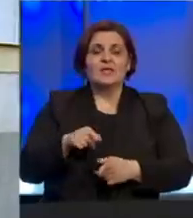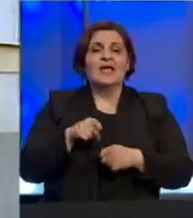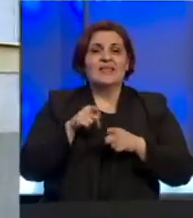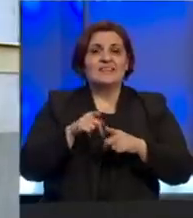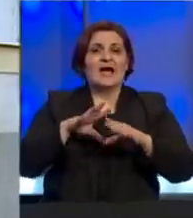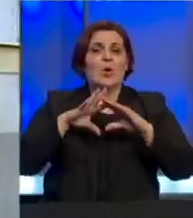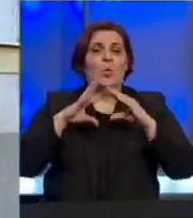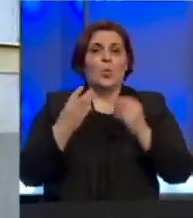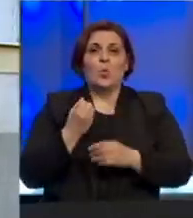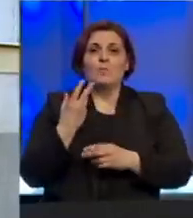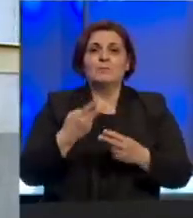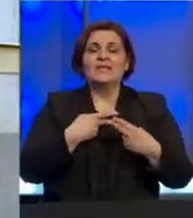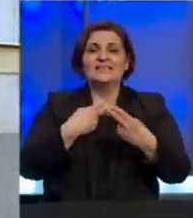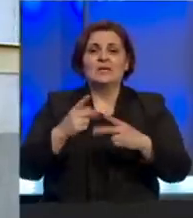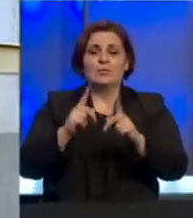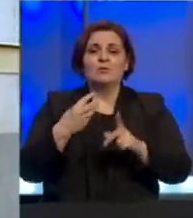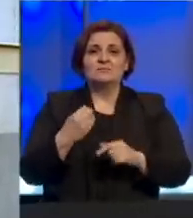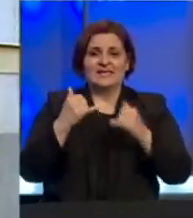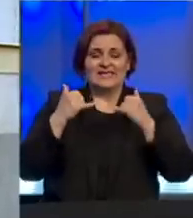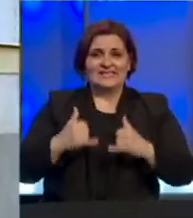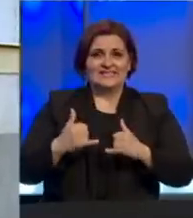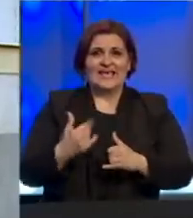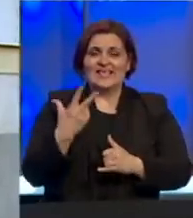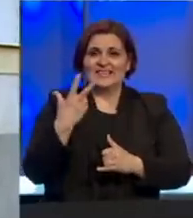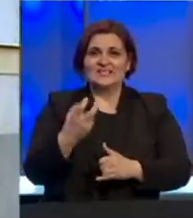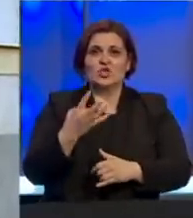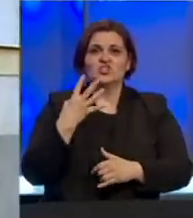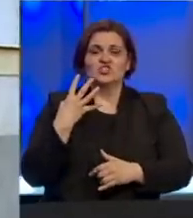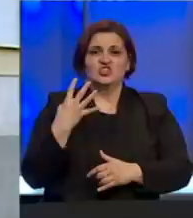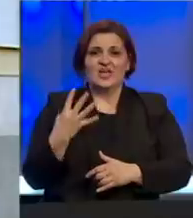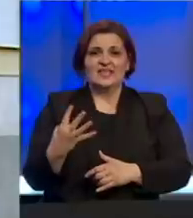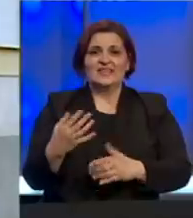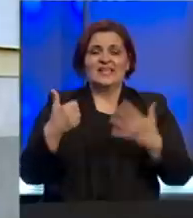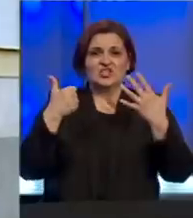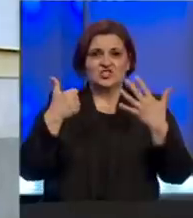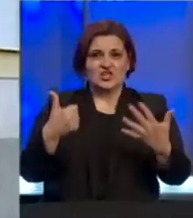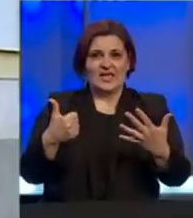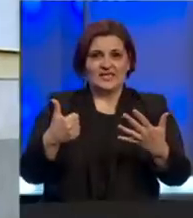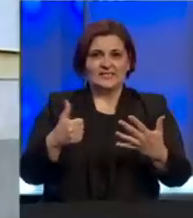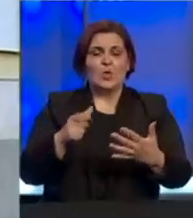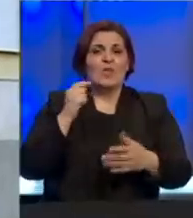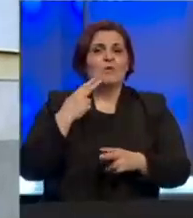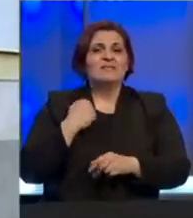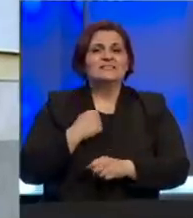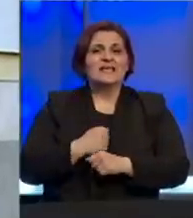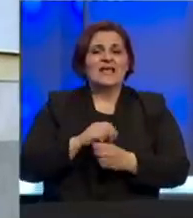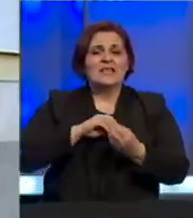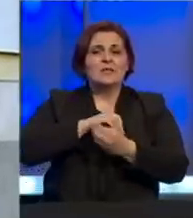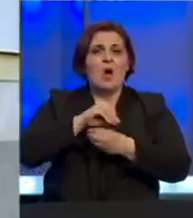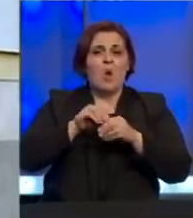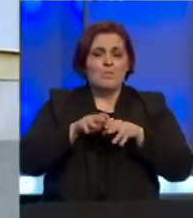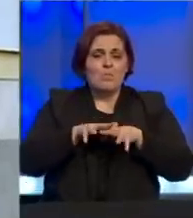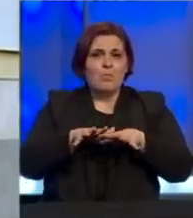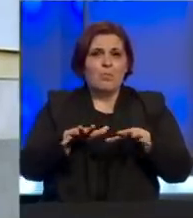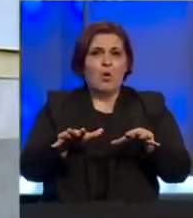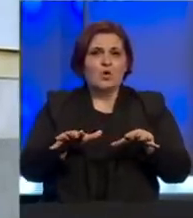ukumpan broj zaraženih u Republici Srpskoj sada iznosi 346. Uglavnom se radi o porodičnim žarištima,